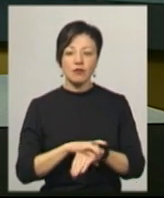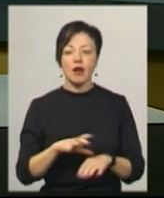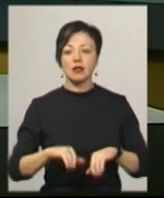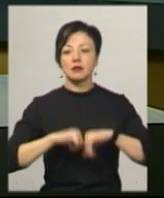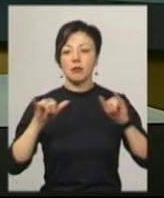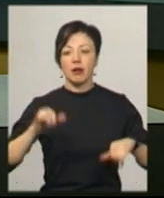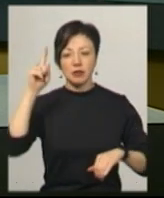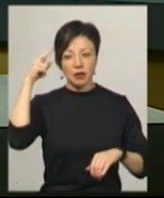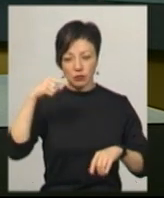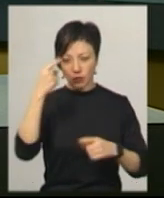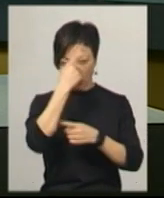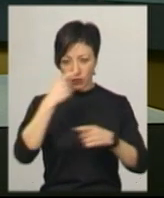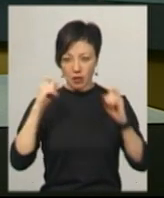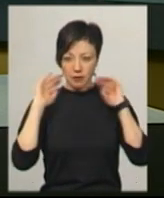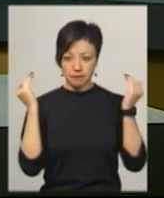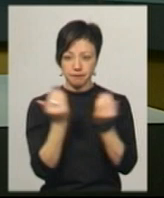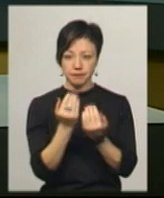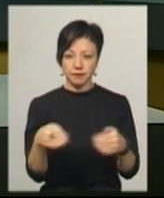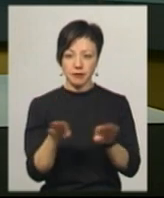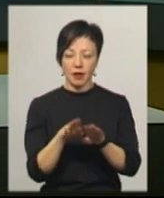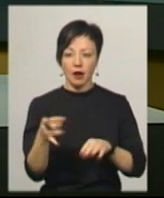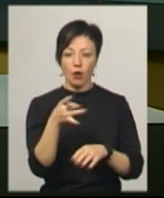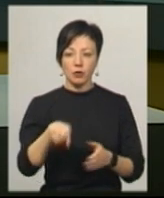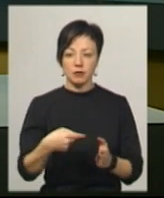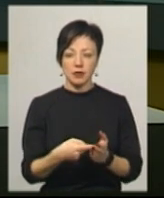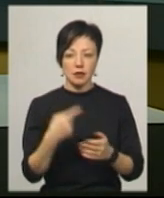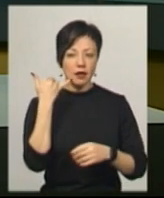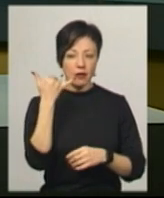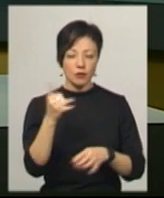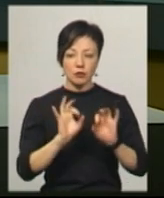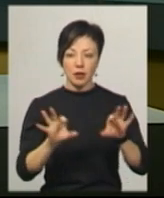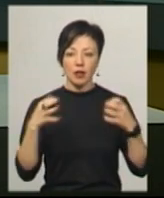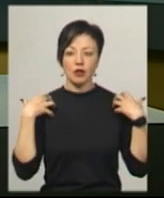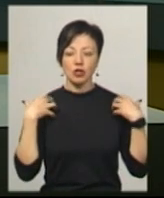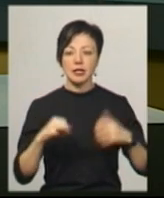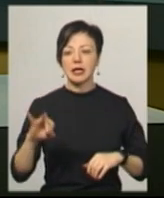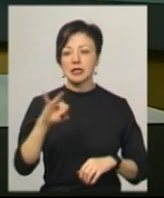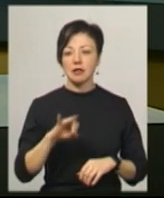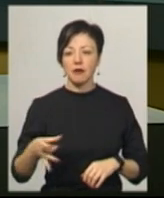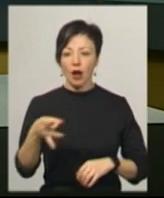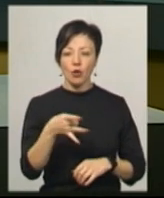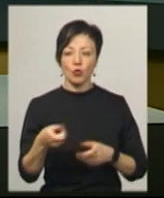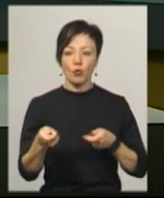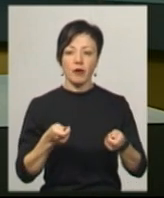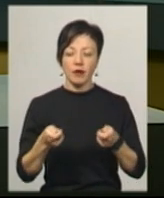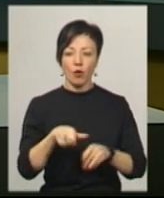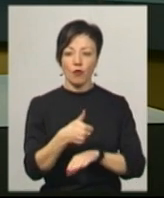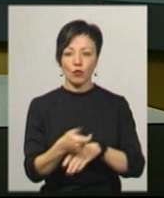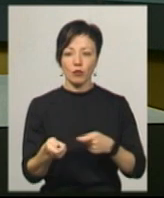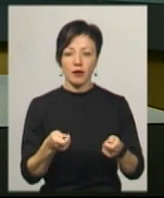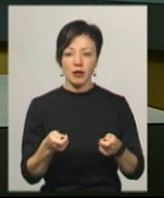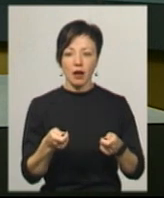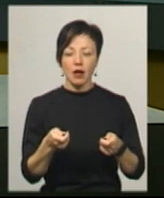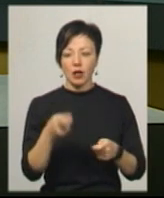карантин в одному із мікрорайонів міста. Про це суспільному телефоном сказав начальник Ізяславського районного управління, головного